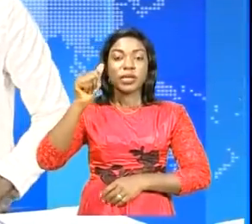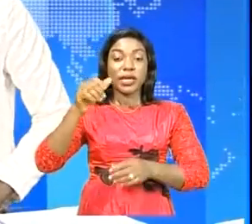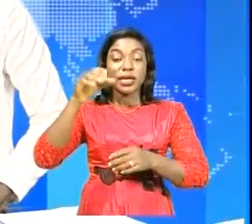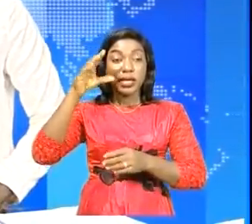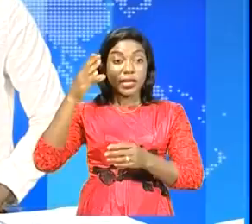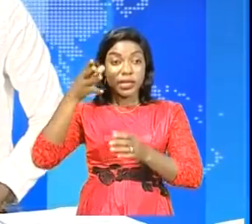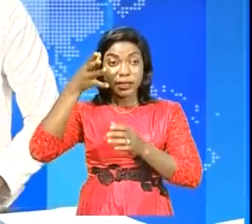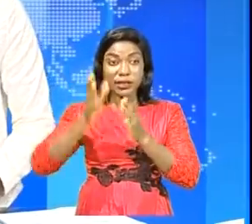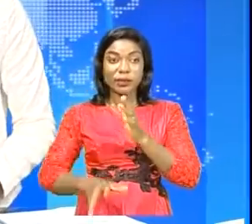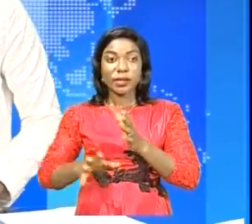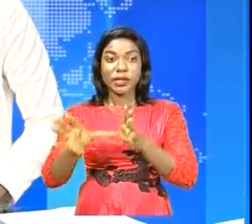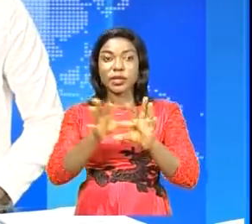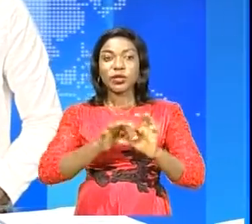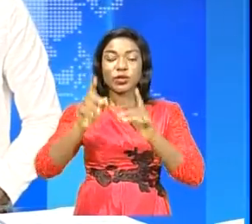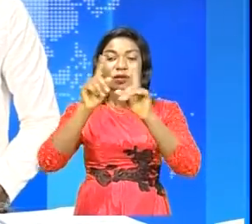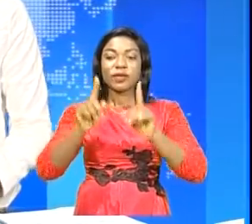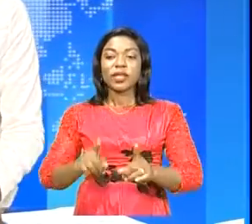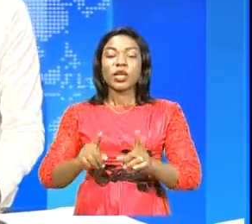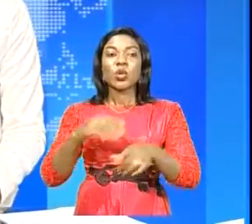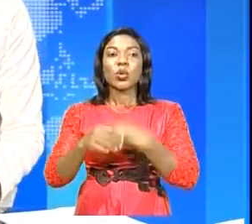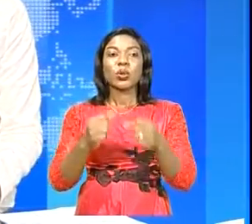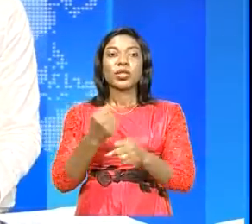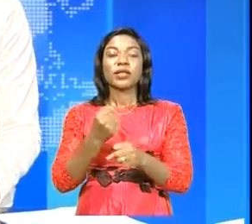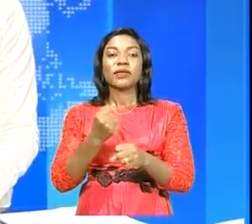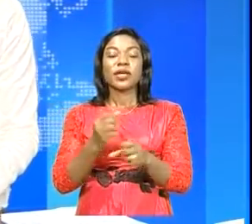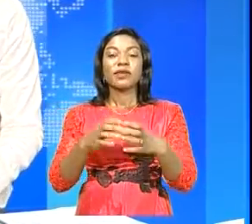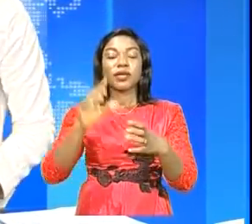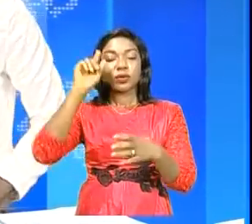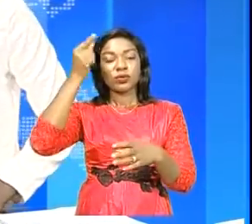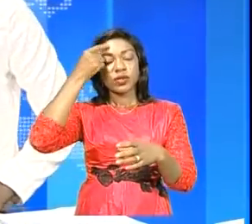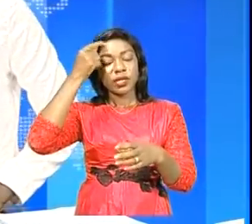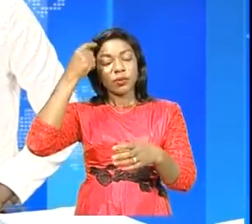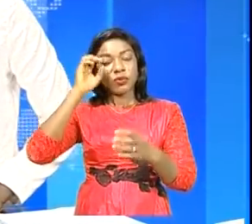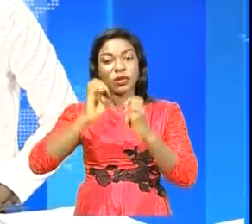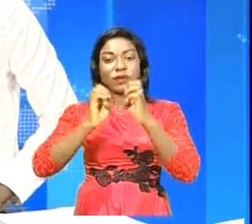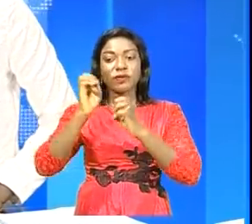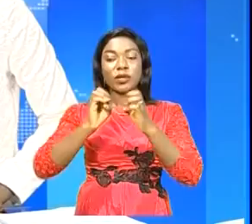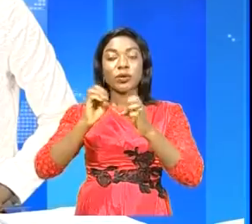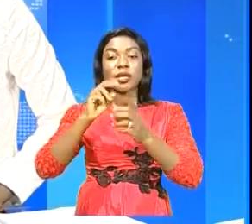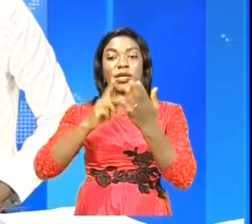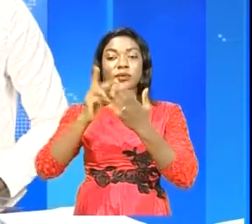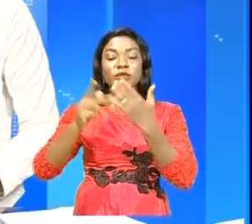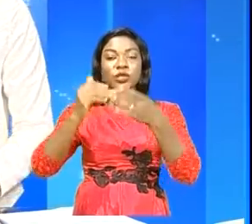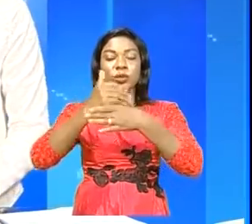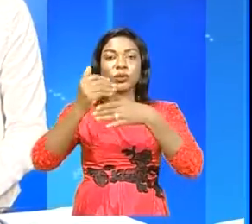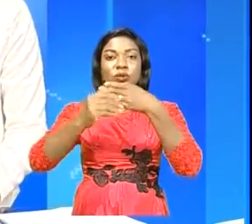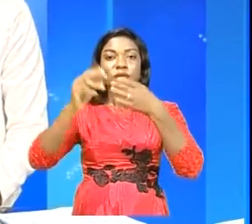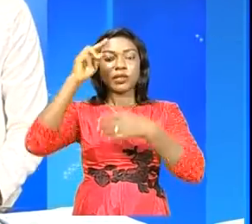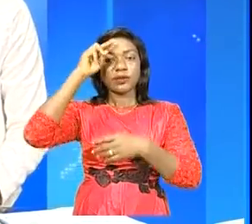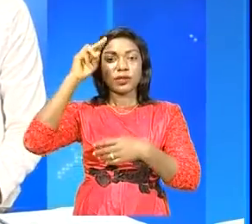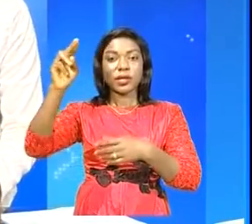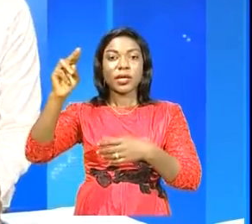'Union africaine ont eu une séance de travail avec les gouverneurs pour évaluer les projets de la construction de l'université